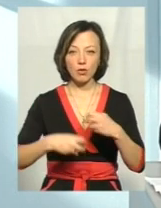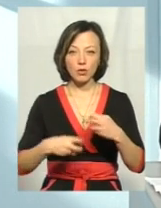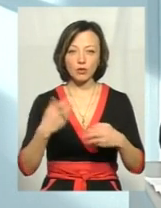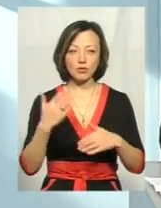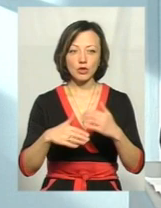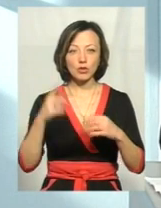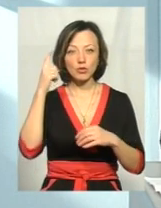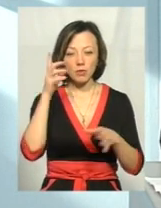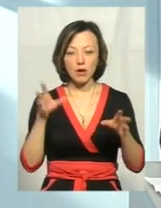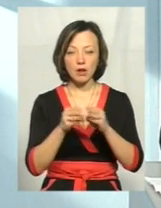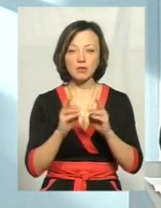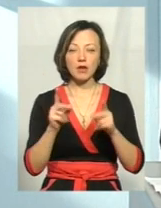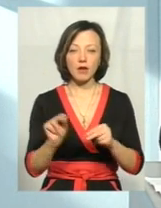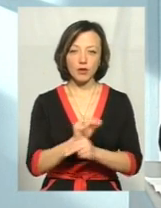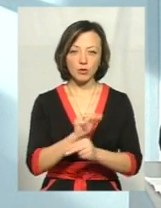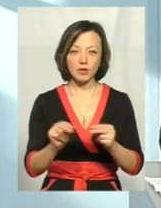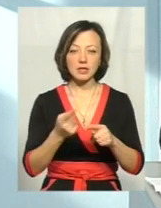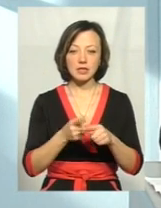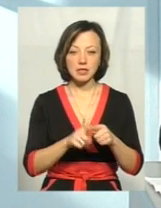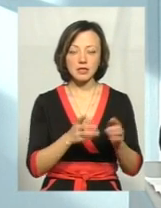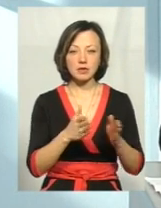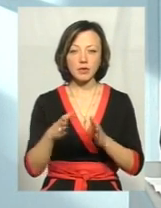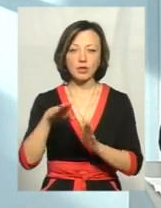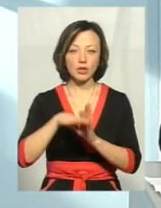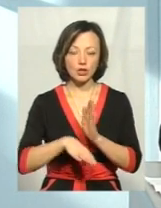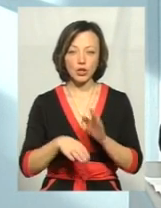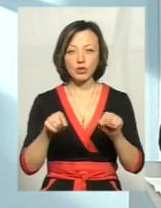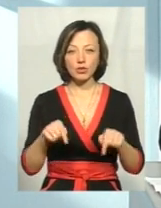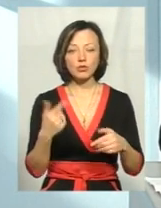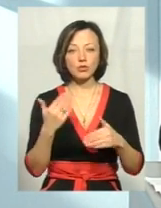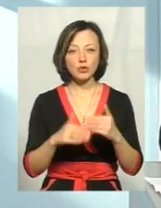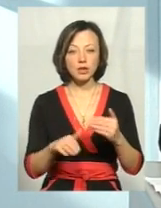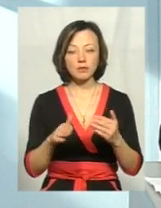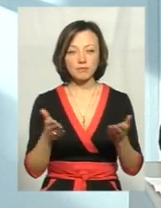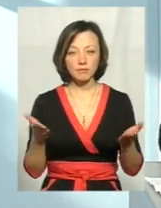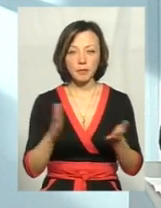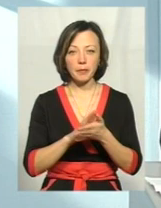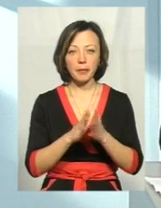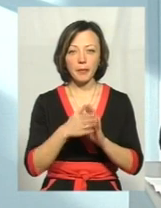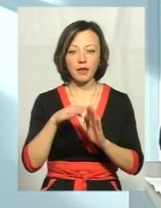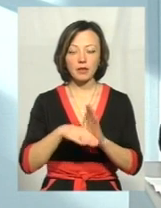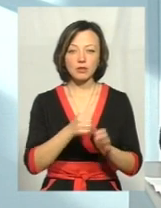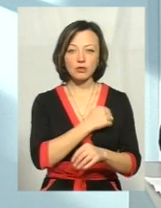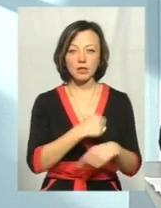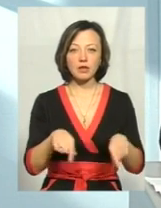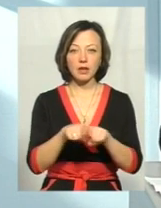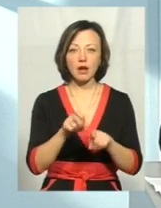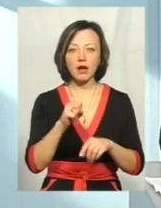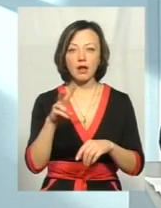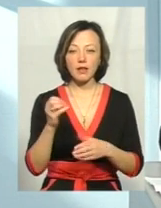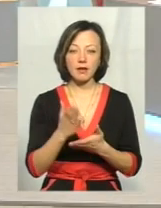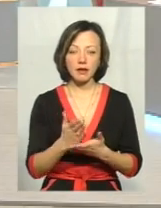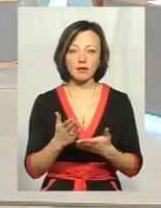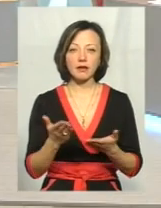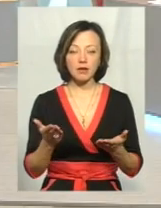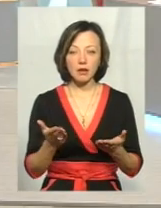разом думають, як його відремонтувати. Оце система набагато. Тут вже гірше. Тут, на жаль, так. Але воно є так.